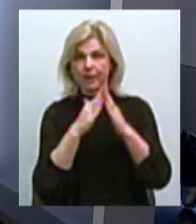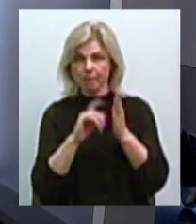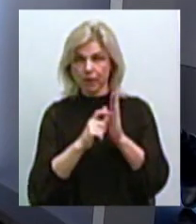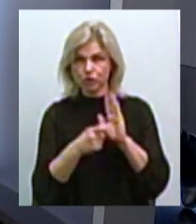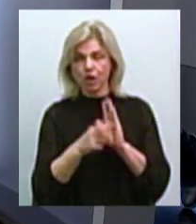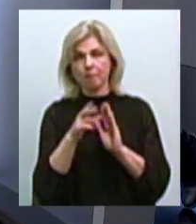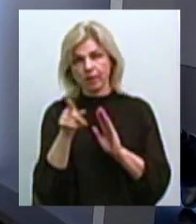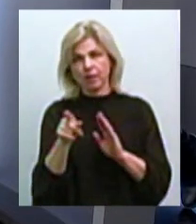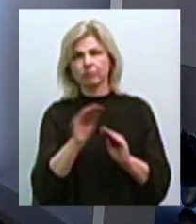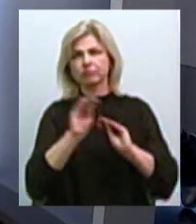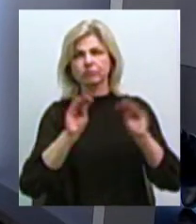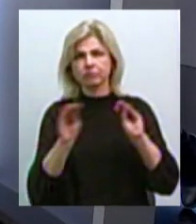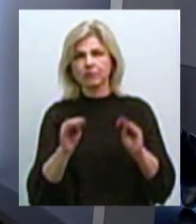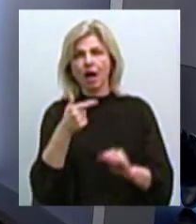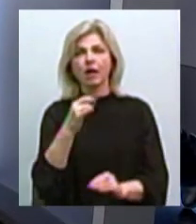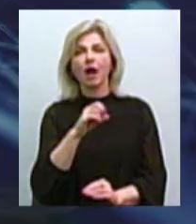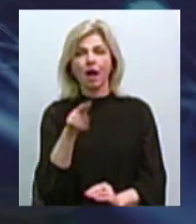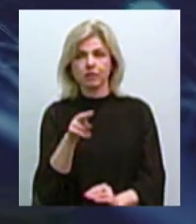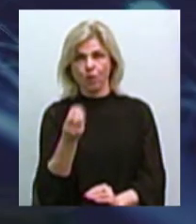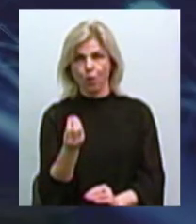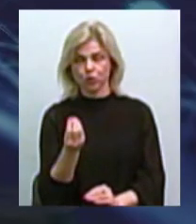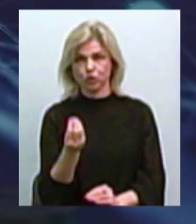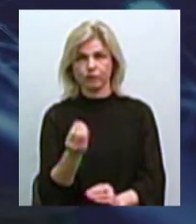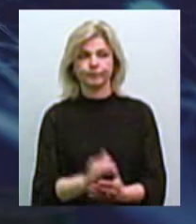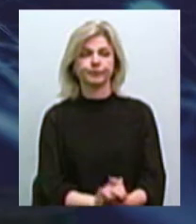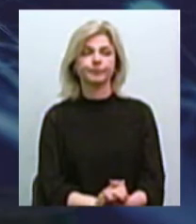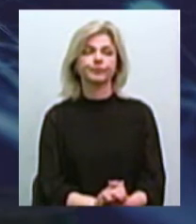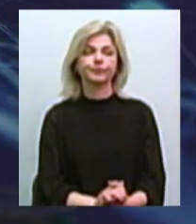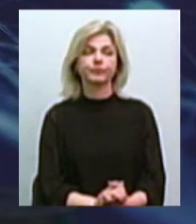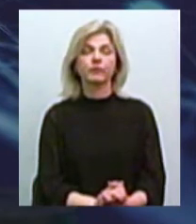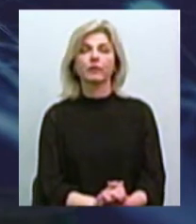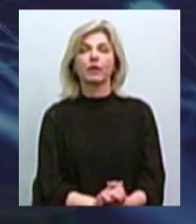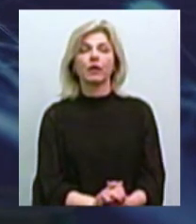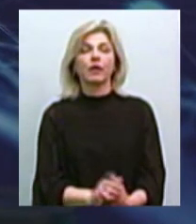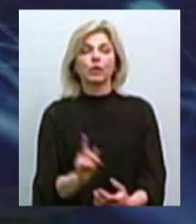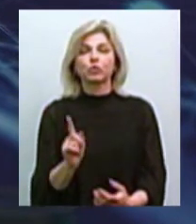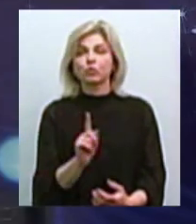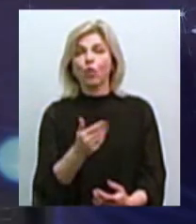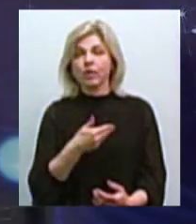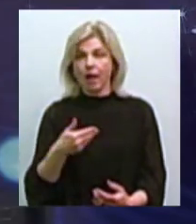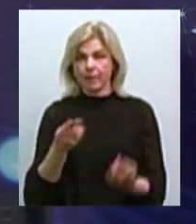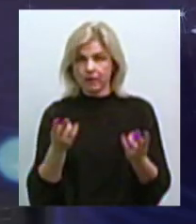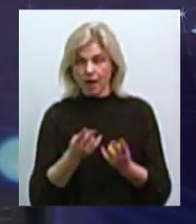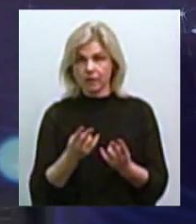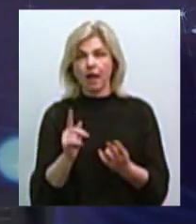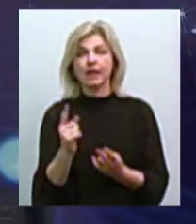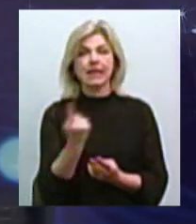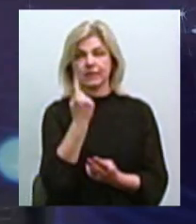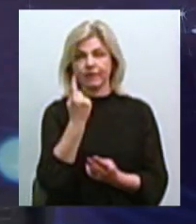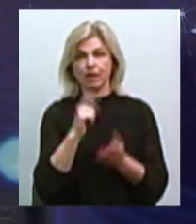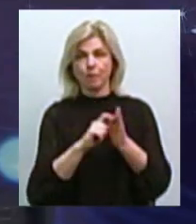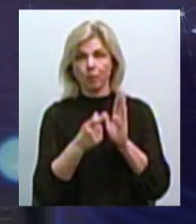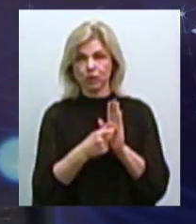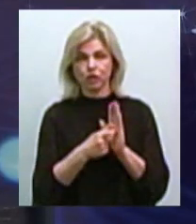грантові кошти, будь ласка. На самом деле, що нам треба, це є єдинственне, що це поміщення, є